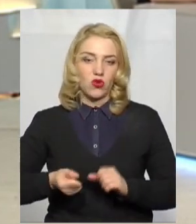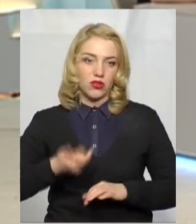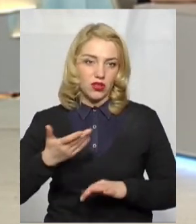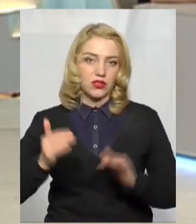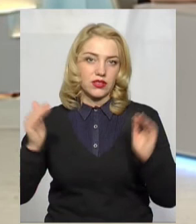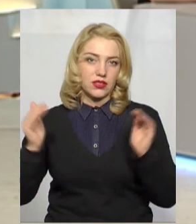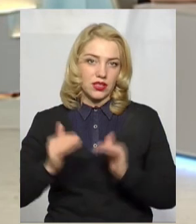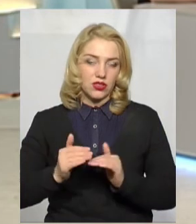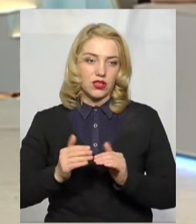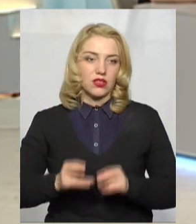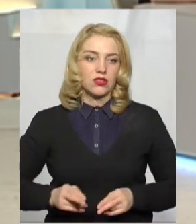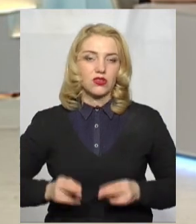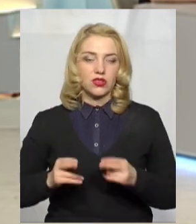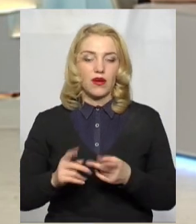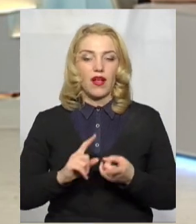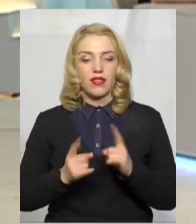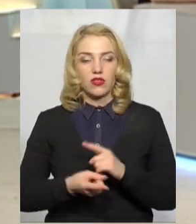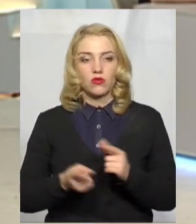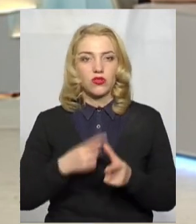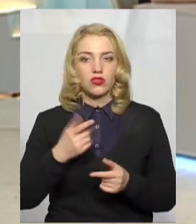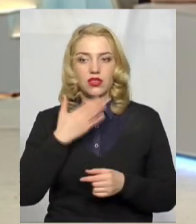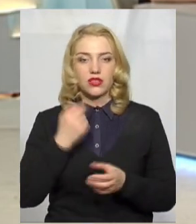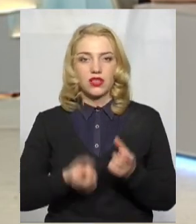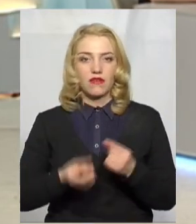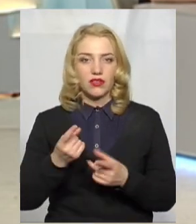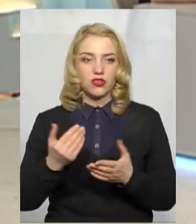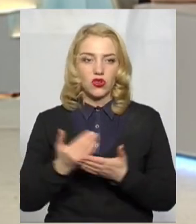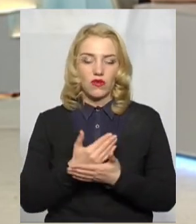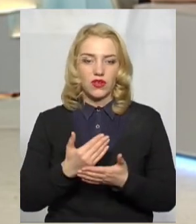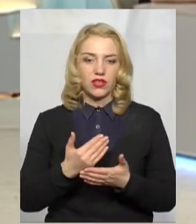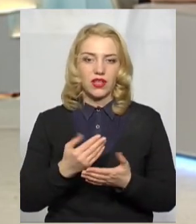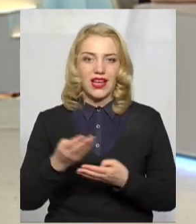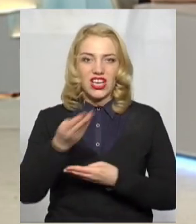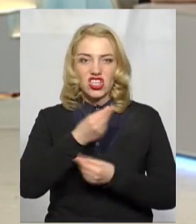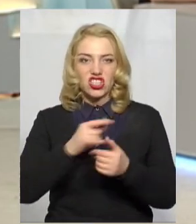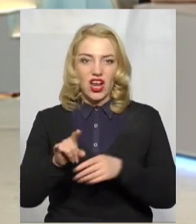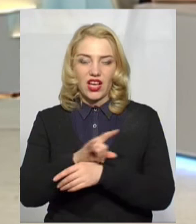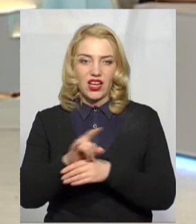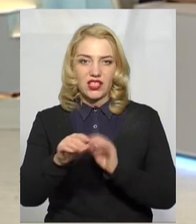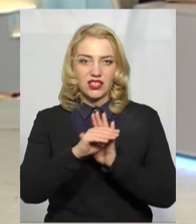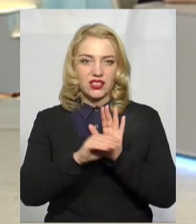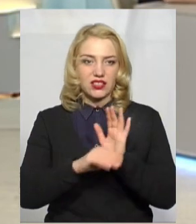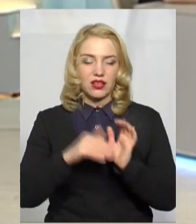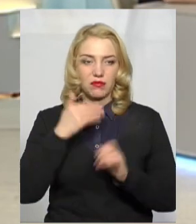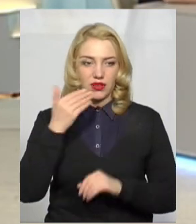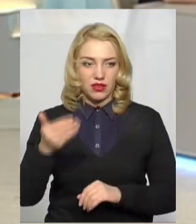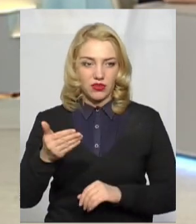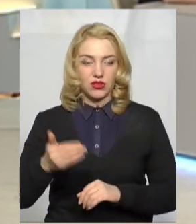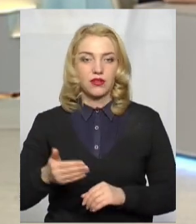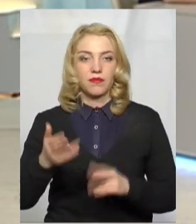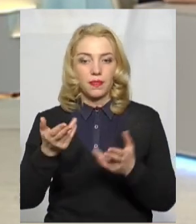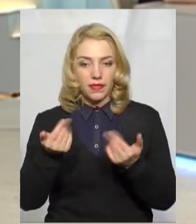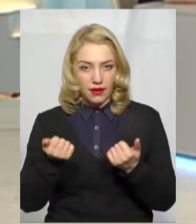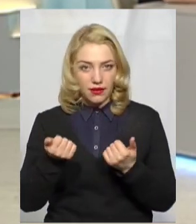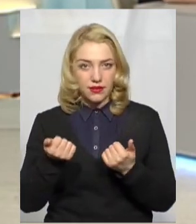злочинності. А натомість, чи не з'явилося якихось нових шахрайських схем? От в цій от ситуації. Ну, так,